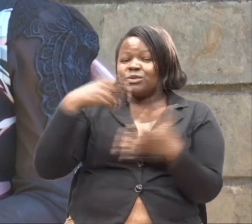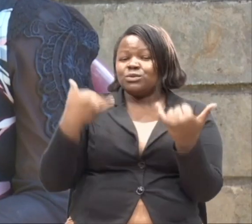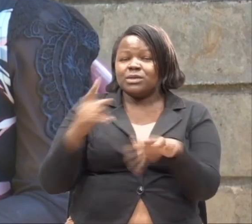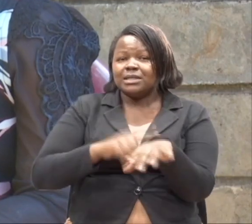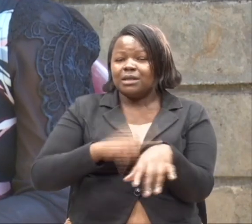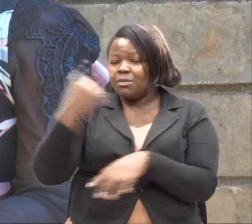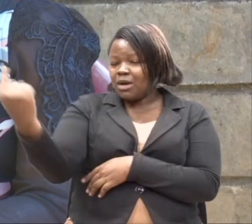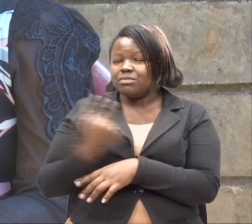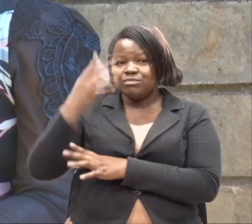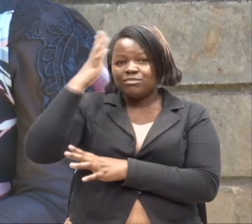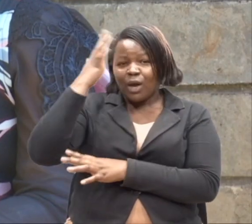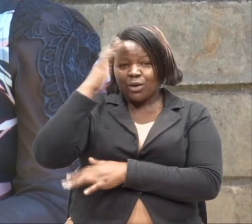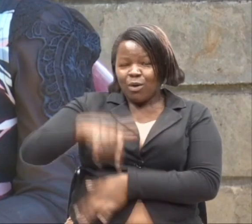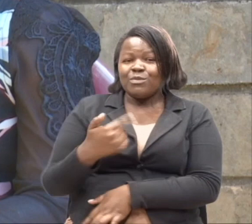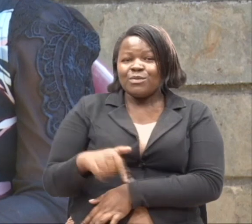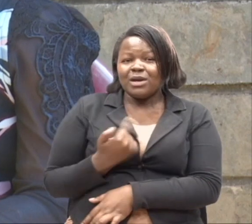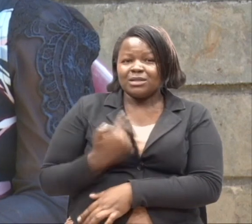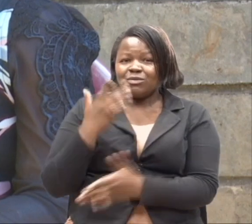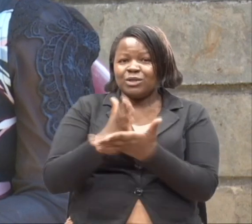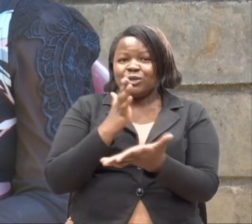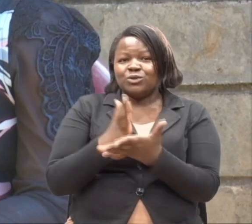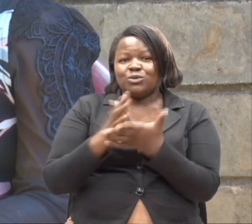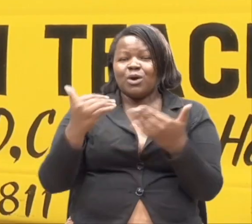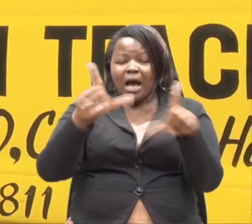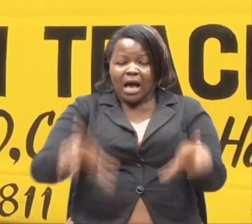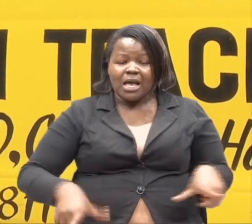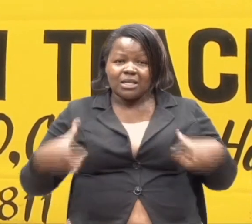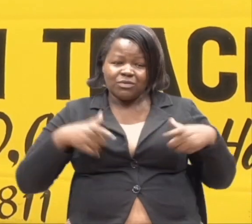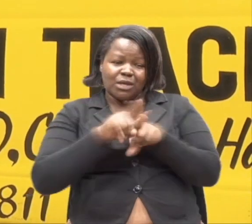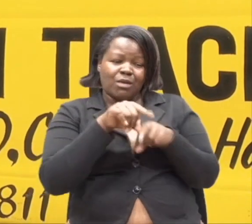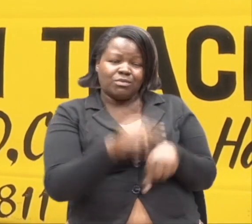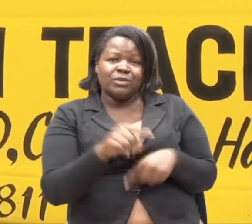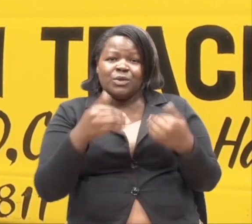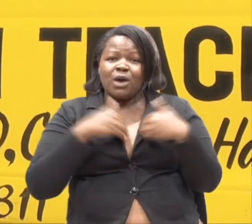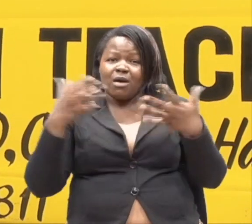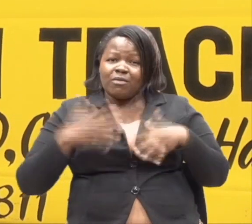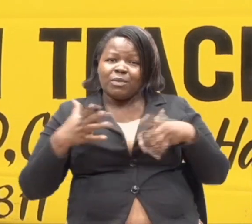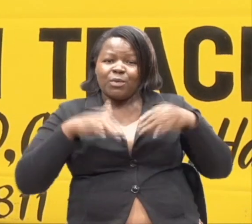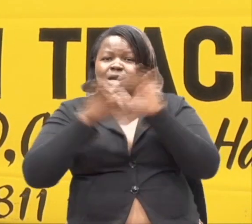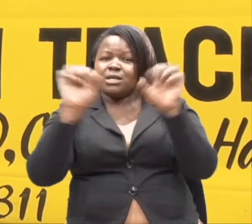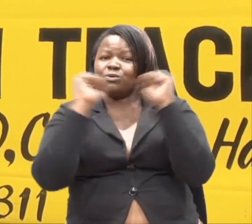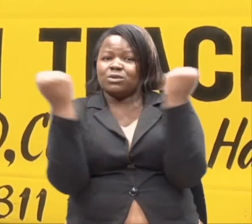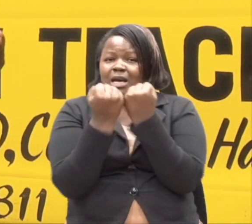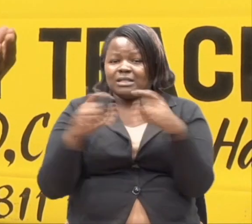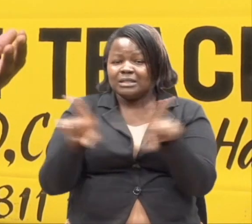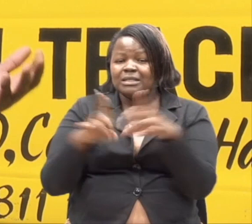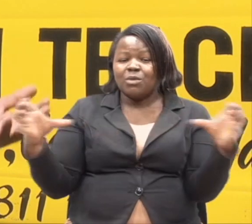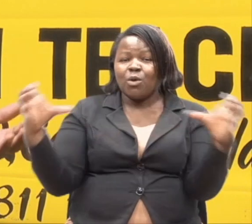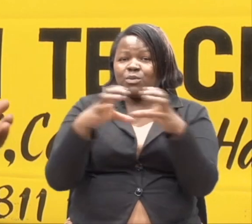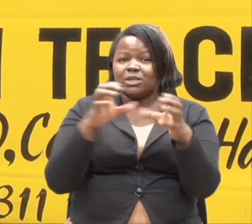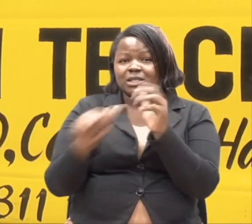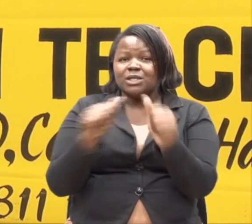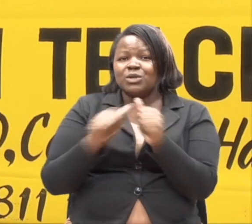Kwa hivyo nilipo kuja nikajitambua ya kwamba. Mimi ninaishi hivi. Kuna watu katika society ama community